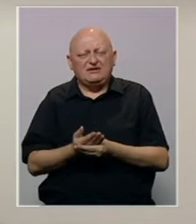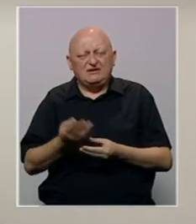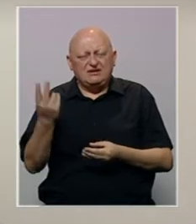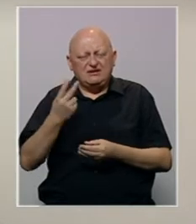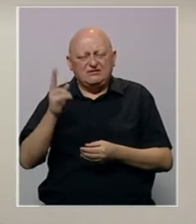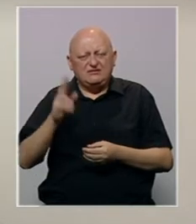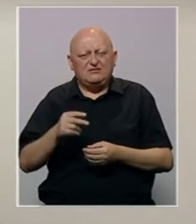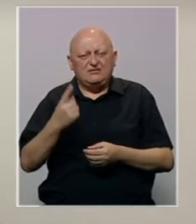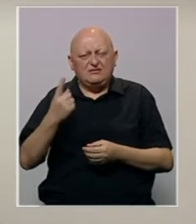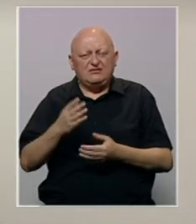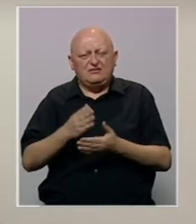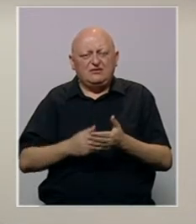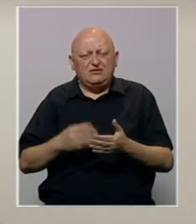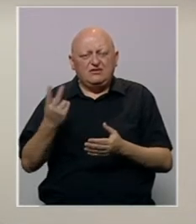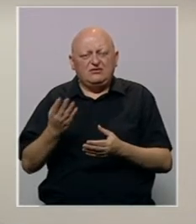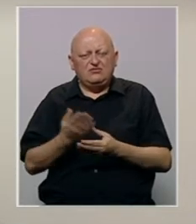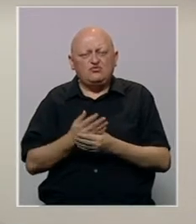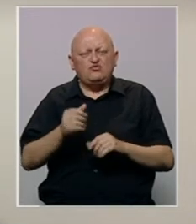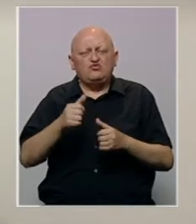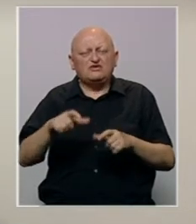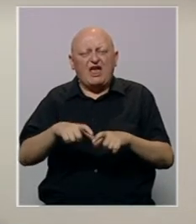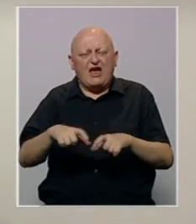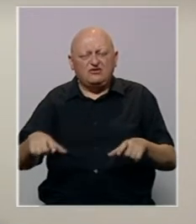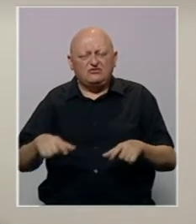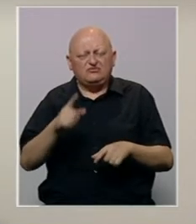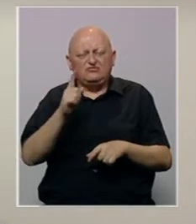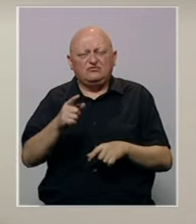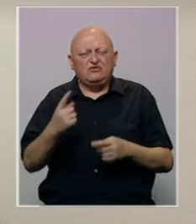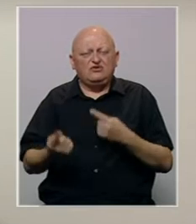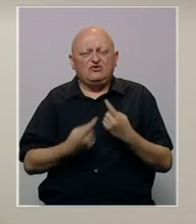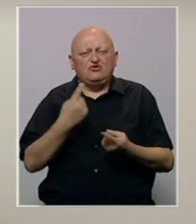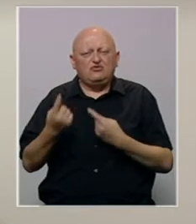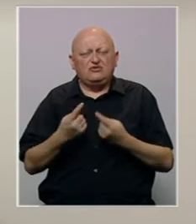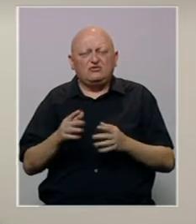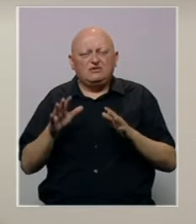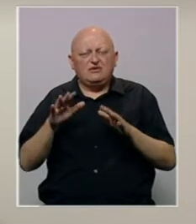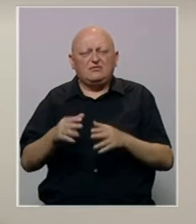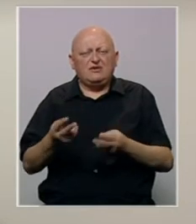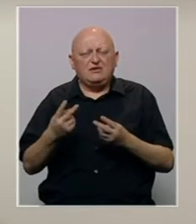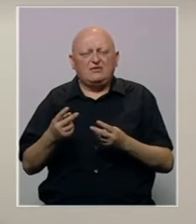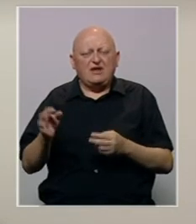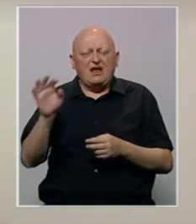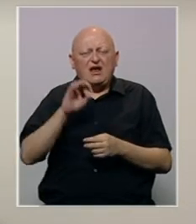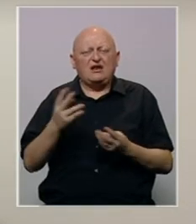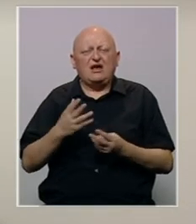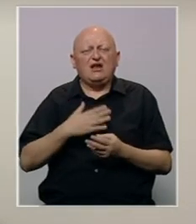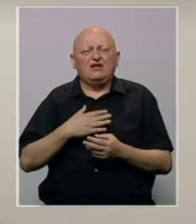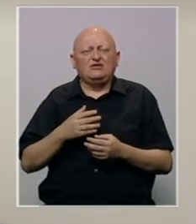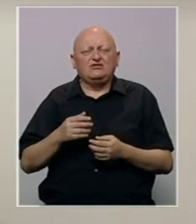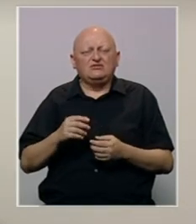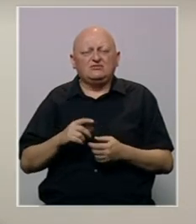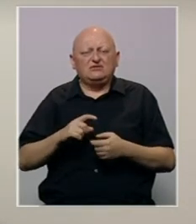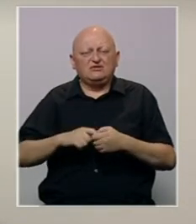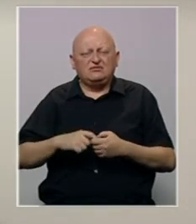imati jedan značajniji dio tih rezervi u zlatu, da u situaciji kada vidimo drastičan pad vrijednosti, recimo eura kao naše glavne